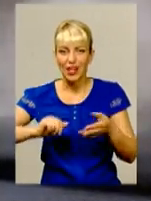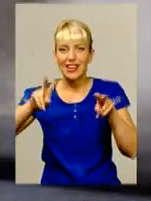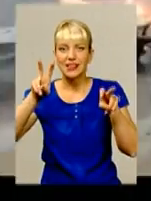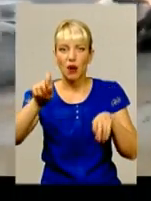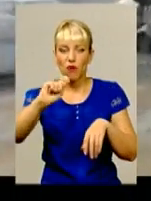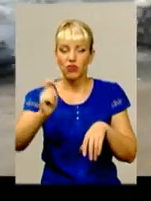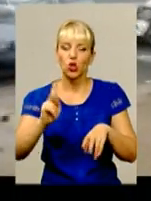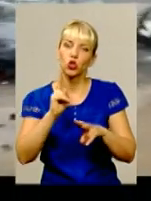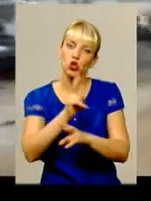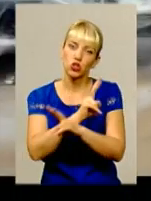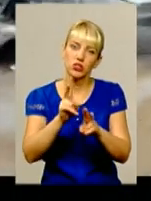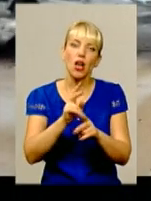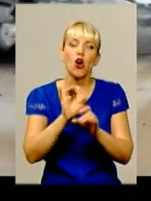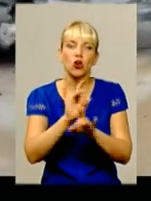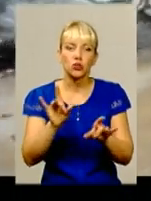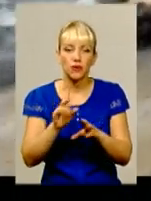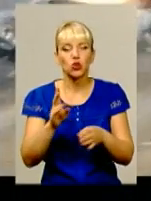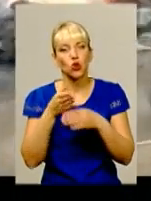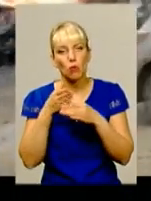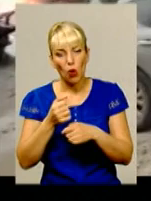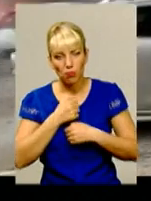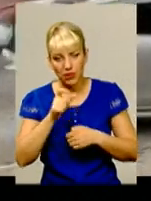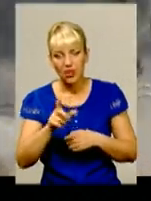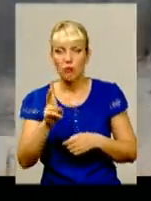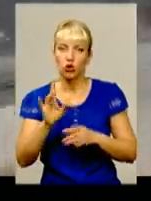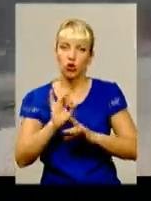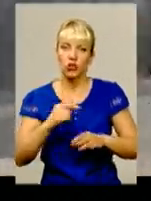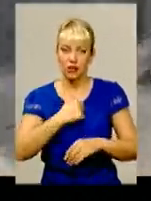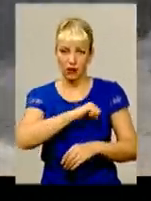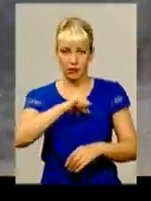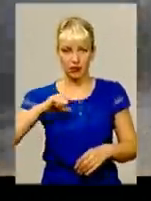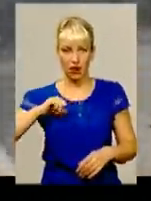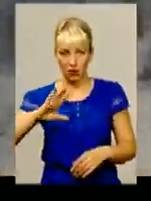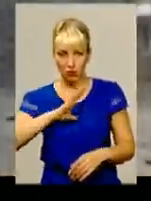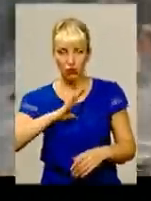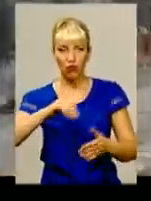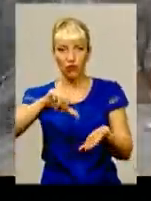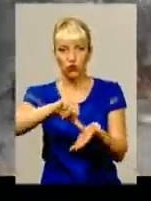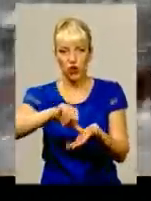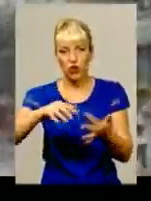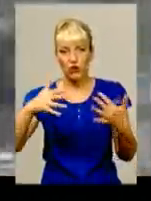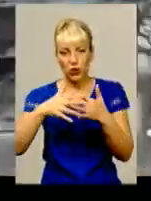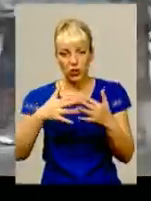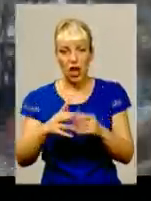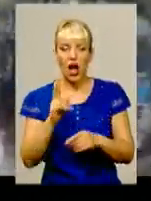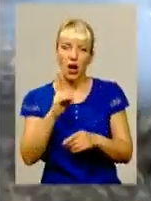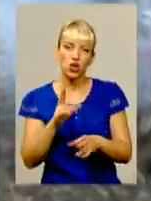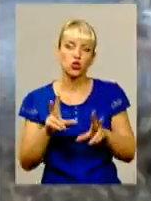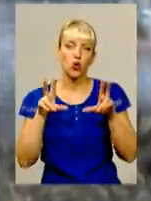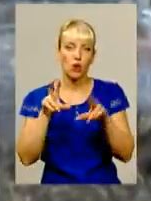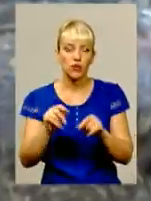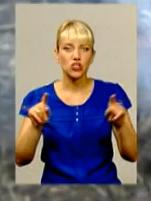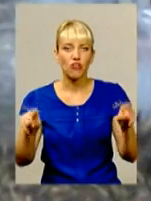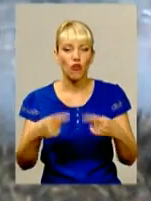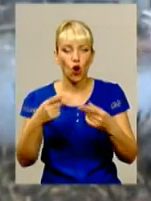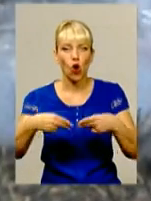допомагає бійцям, хтось і зазнається, що навіть сам воював. Інші і погодів обіцяють посприяти створенню контрактної армії. Яким